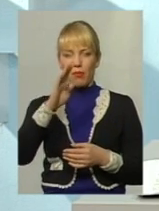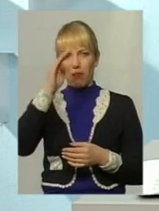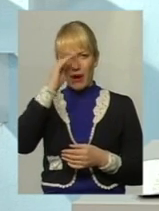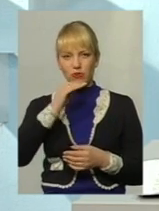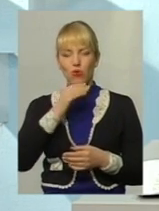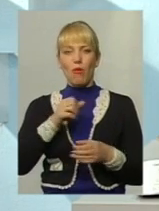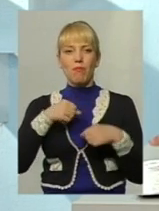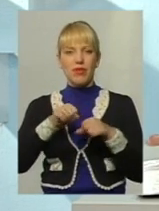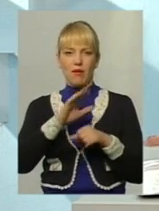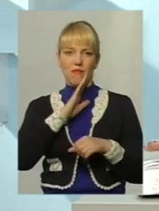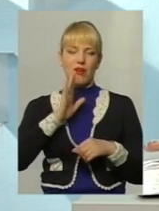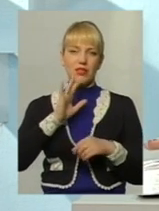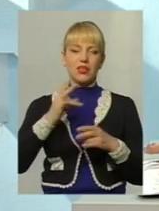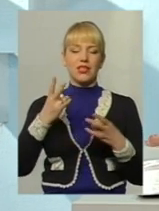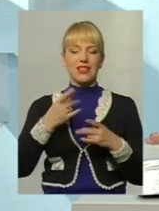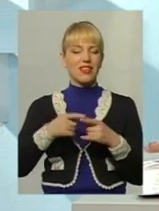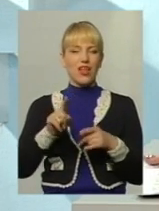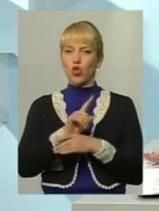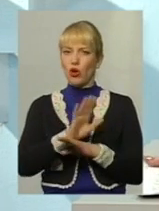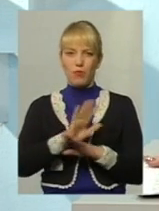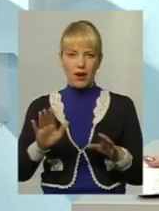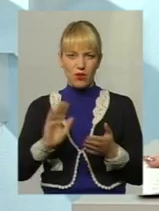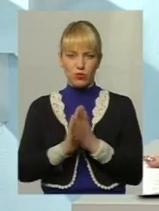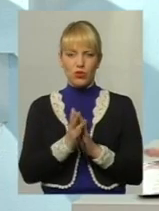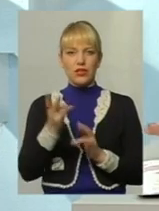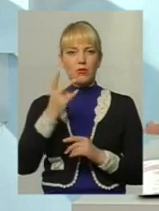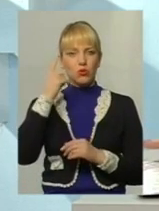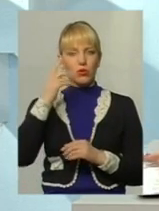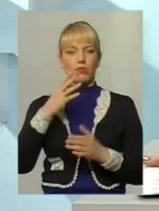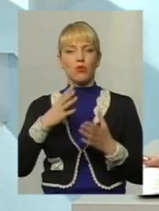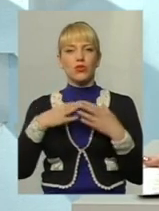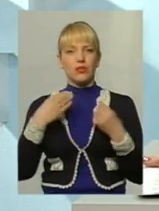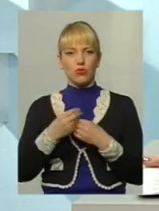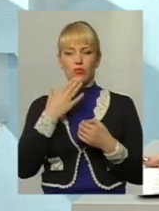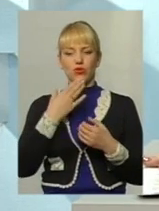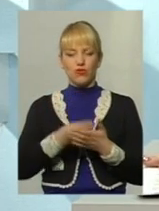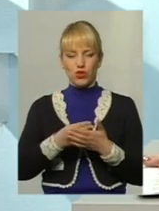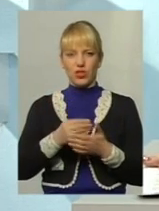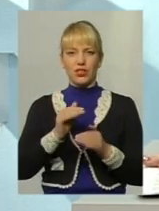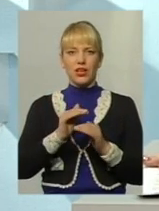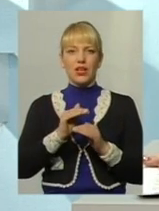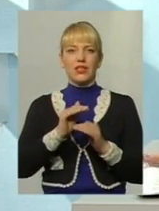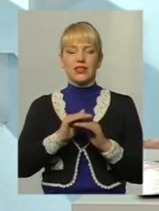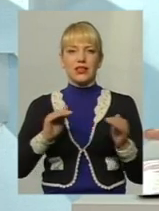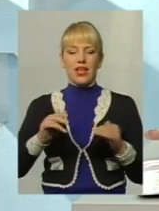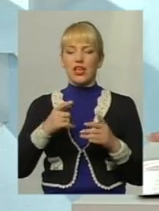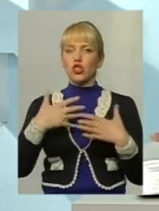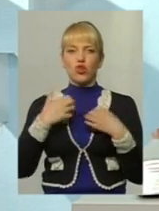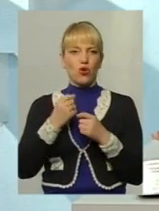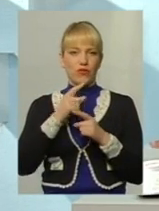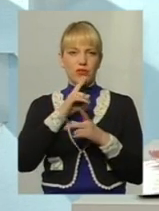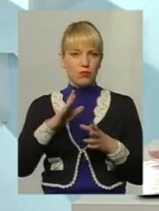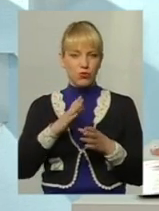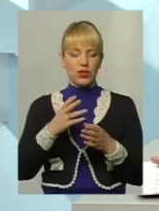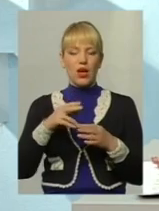обстановка, і треба думати, тут інтереси дітей в першу чергу. І здоровіша ця жінка не буде від цього побиття, вона повинна